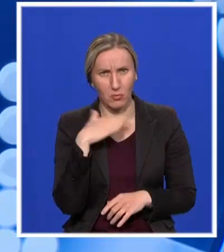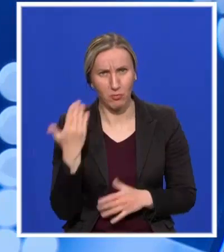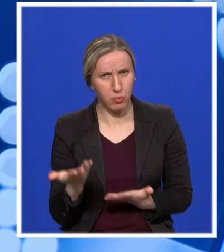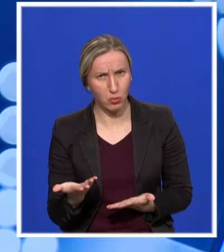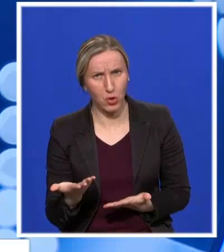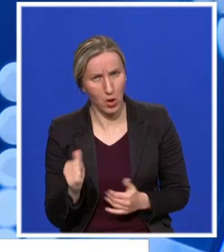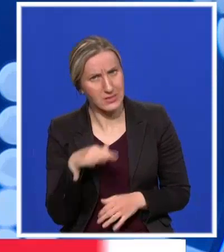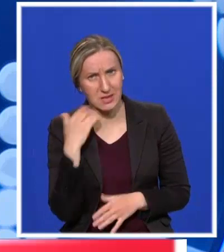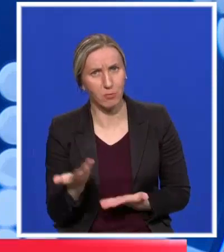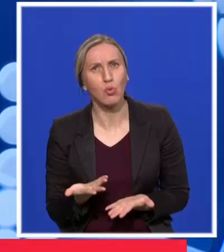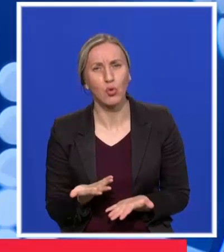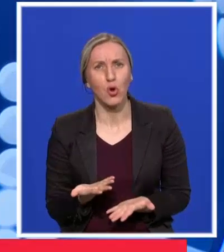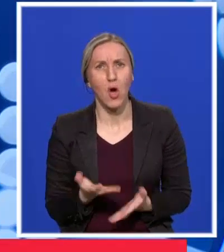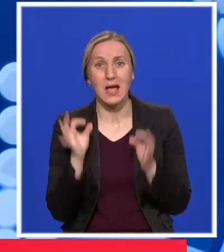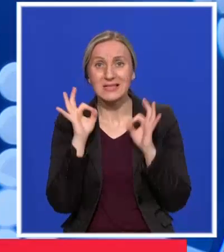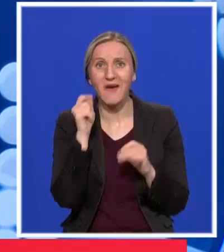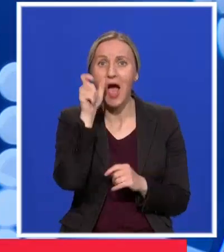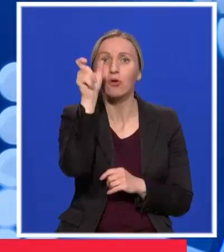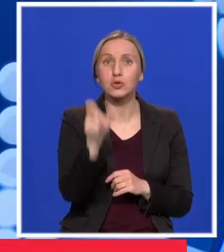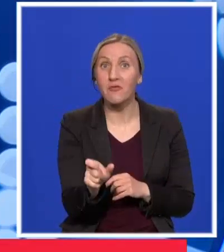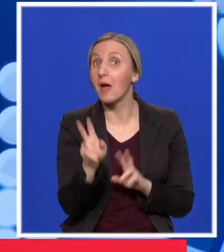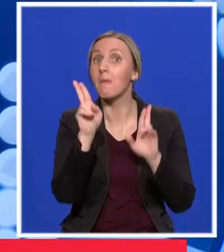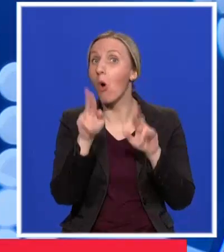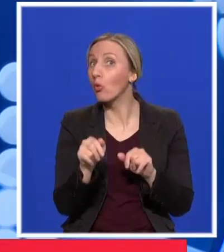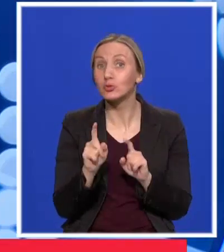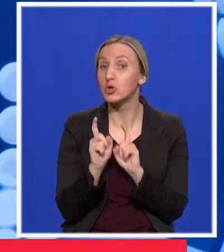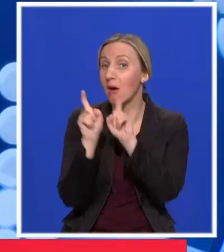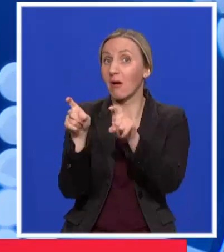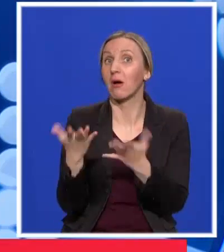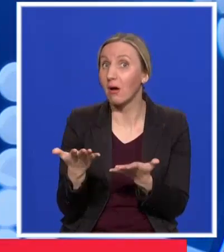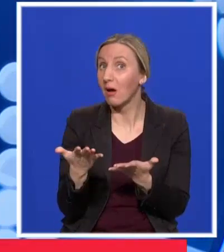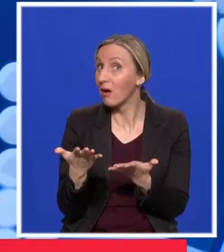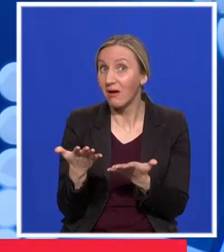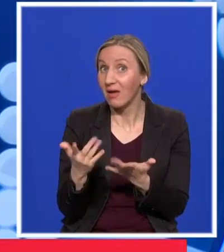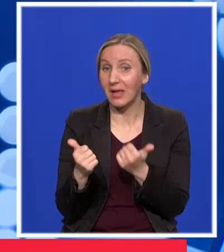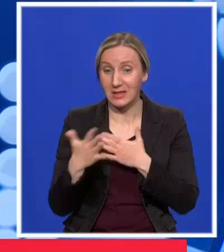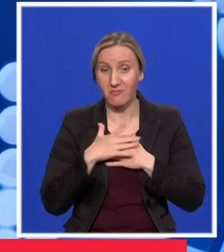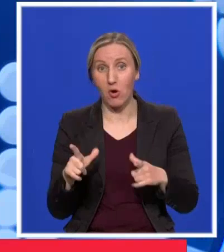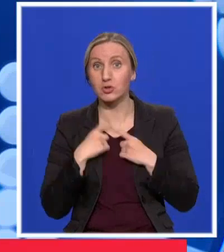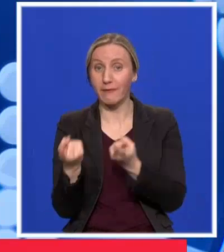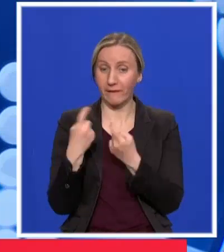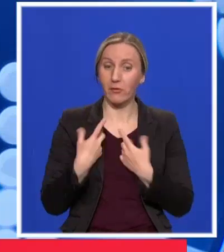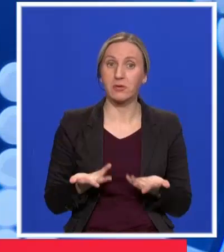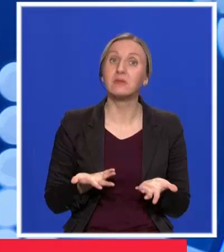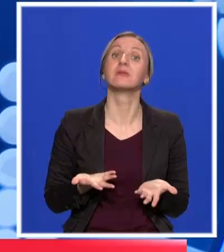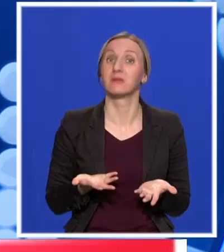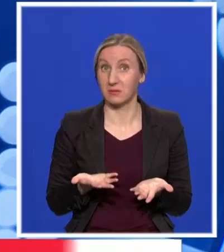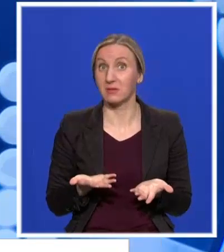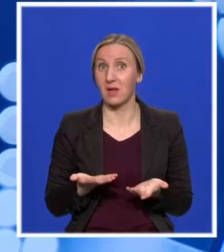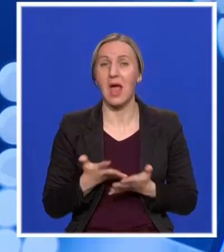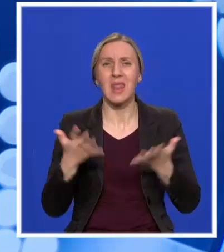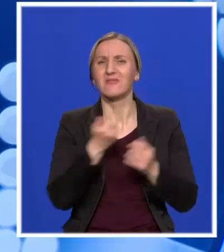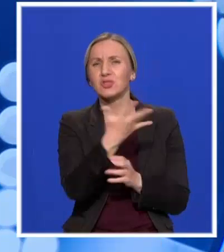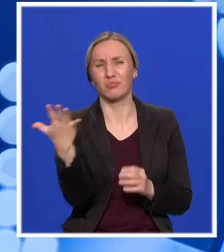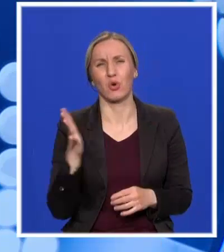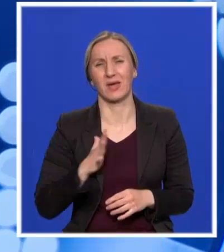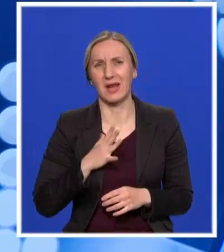i jeste puno, s obzirom da svako od tih ljudi potencijalno mogu ili da ugrozi nečiji tuđi ili svoj život, ali ja moram da kažem da zaista najveći broj građana